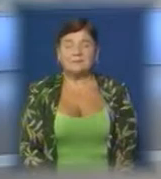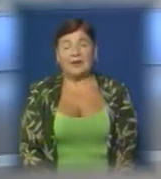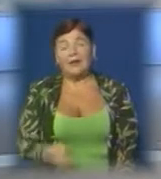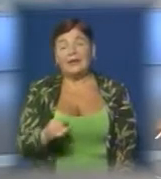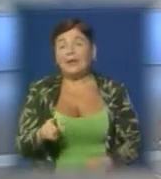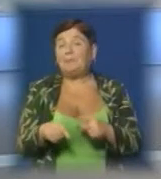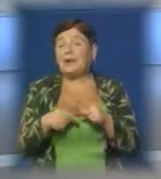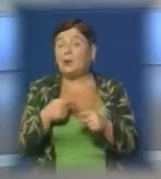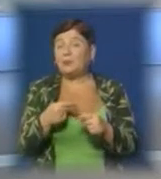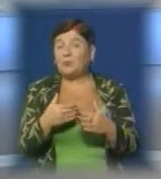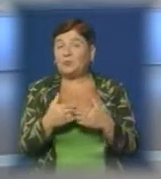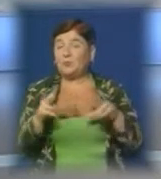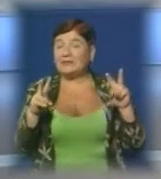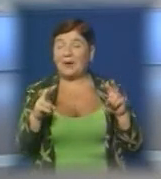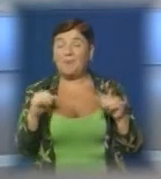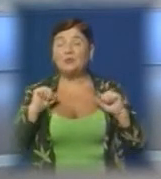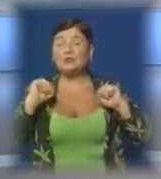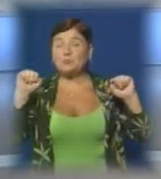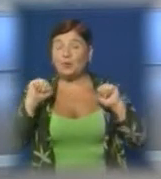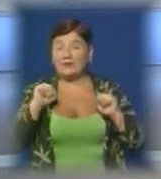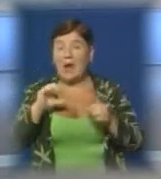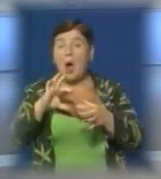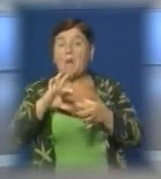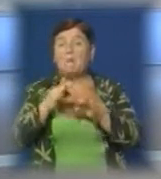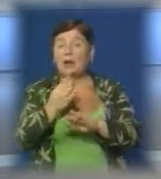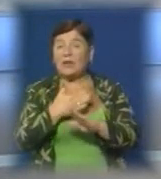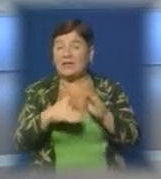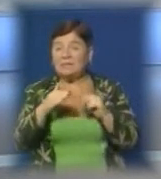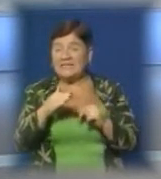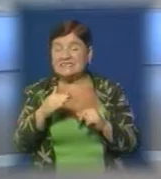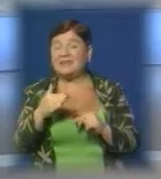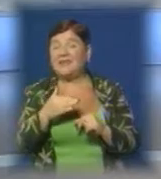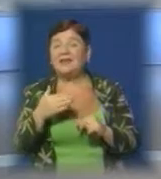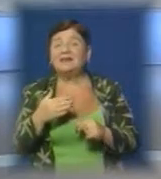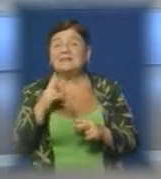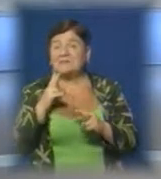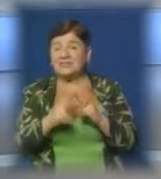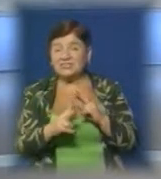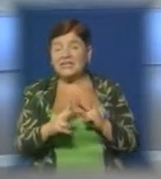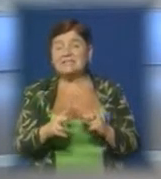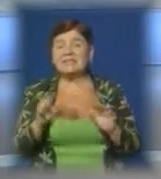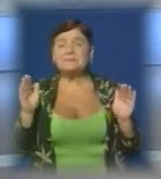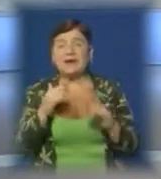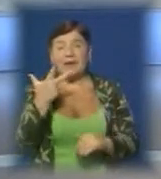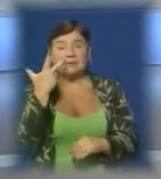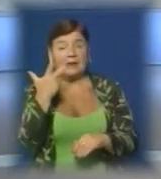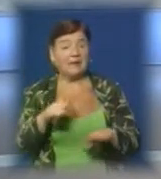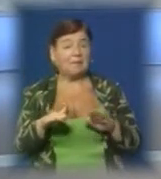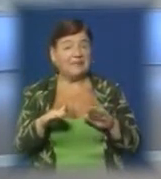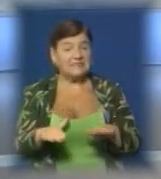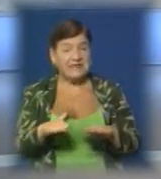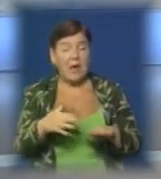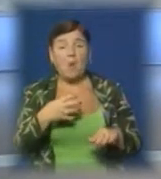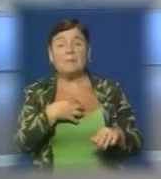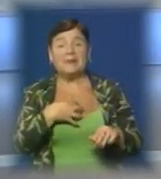І переходимо до теми спорту. Паралімпійські ігри у Ріо-де-Жанейро завершилися. Українські атлети зберегли третє місце в загальному